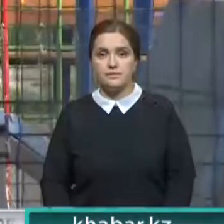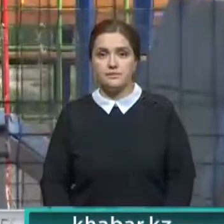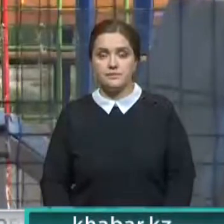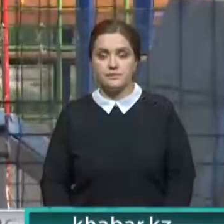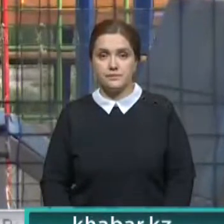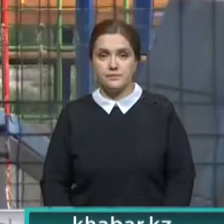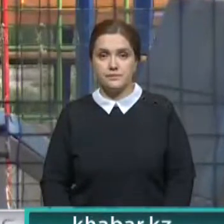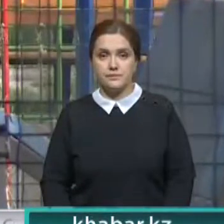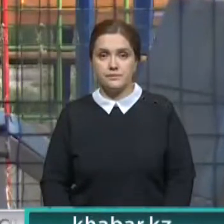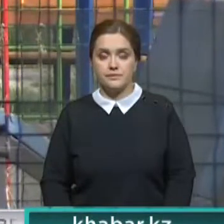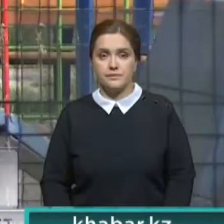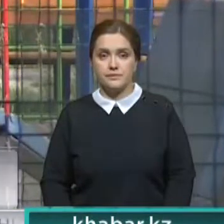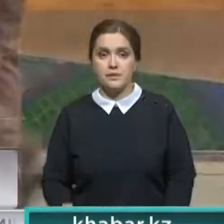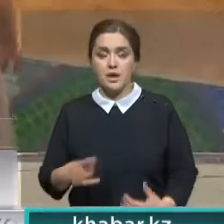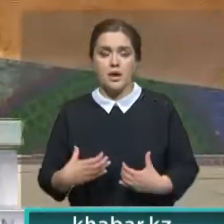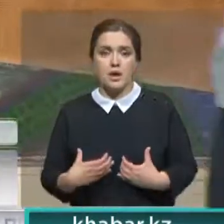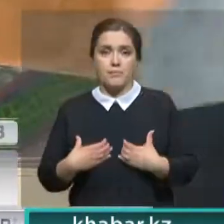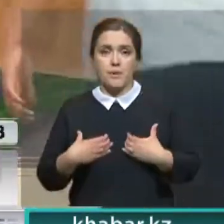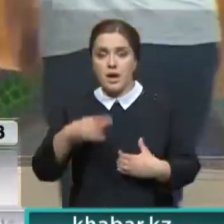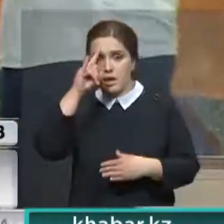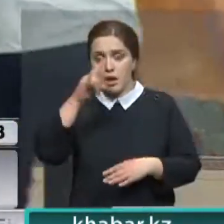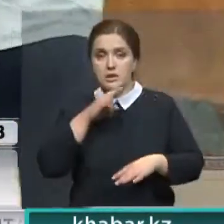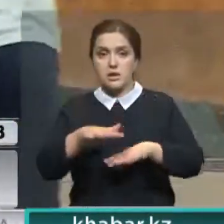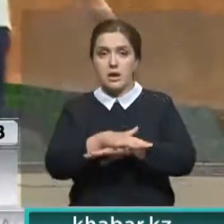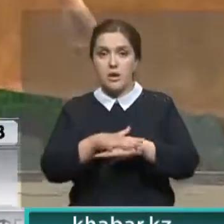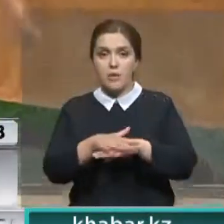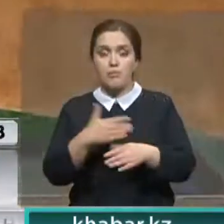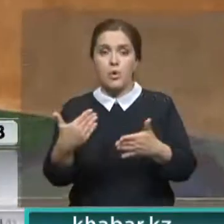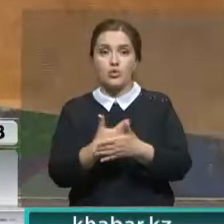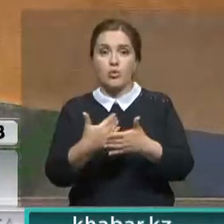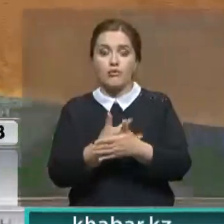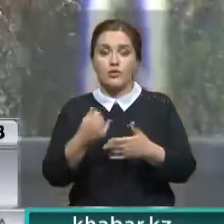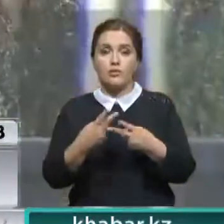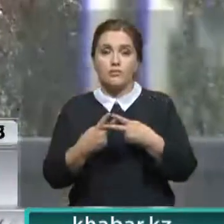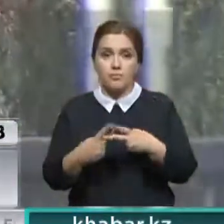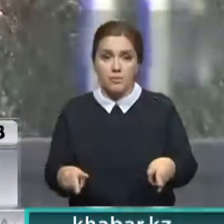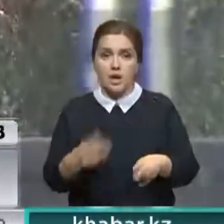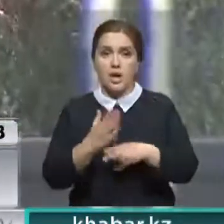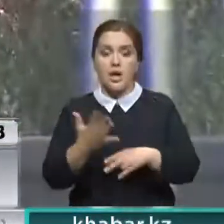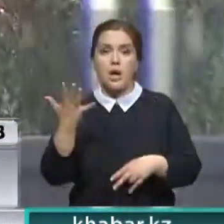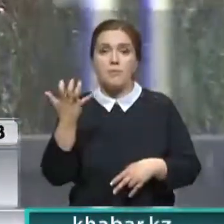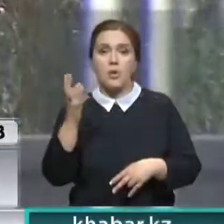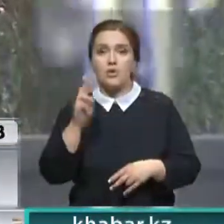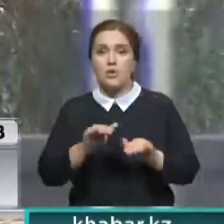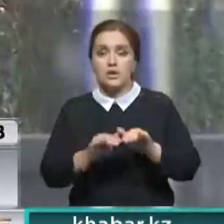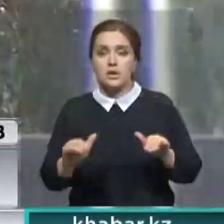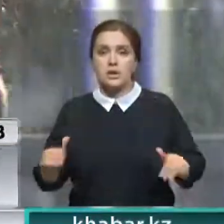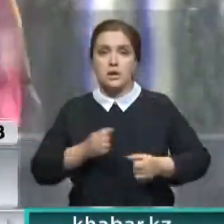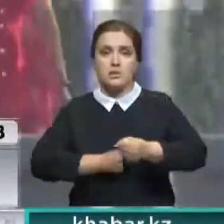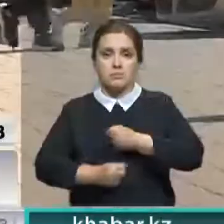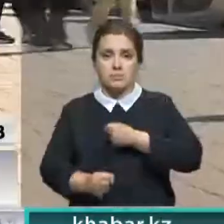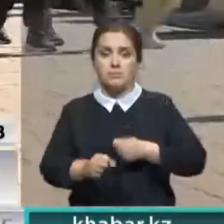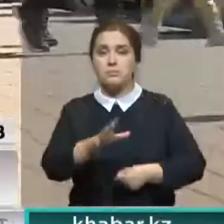Совсем не детский страх ощутили казахстанцы после новостей об освобождении полусотни педофилов из мест не столь